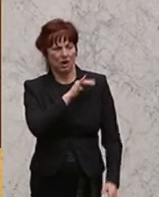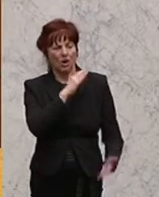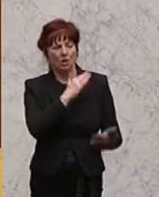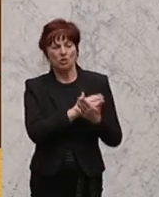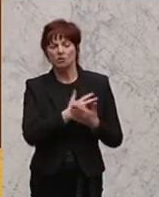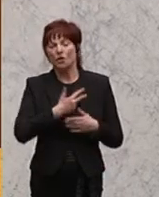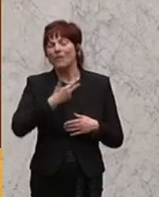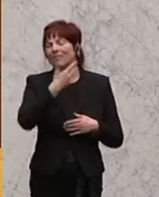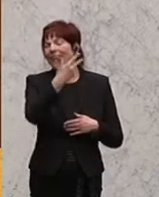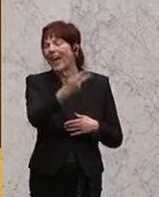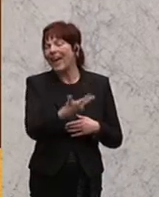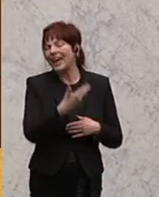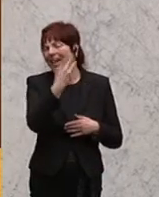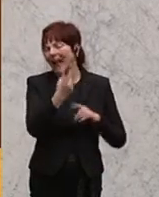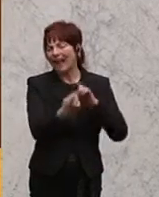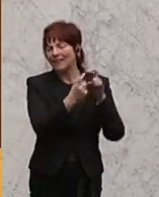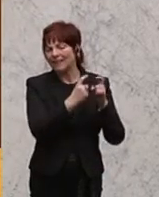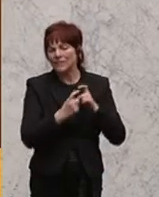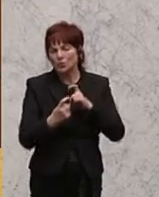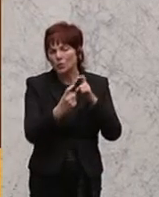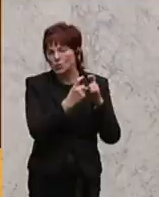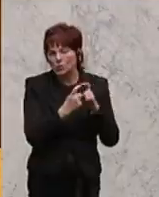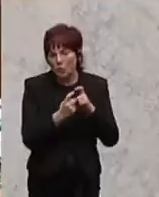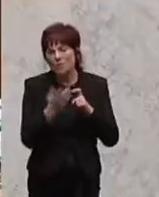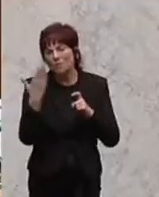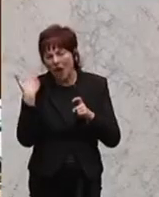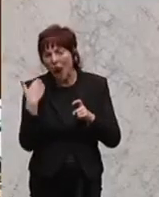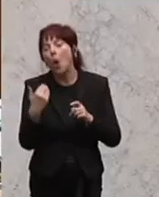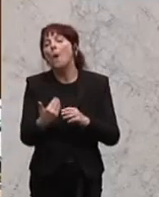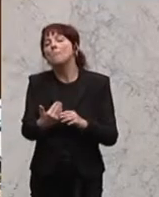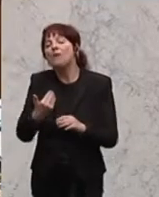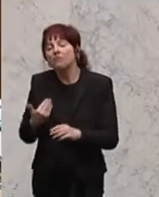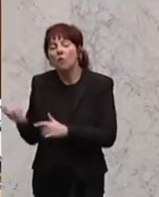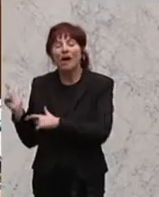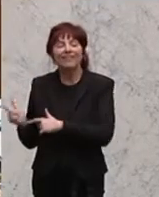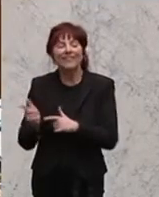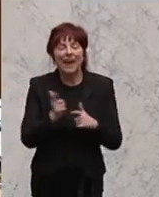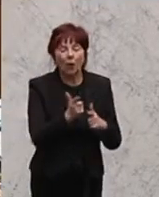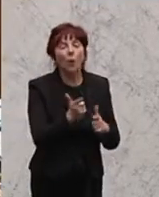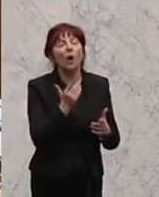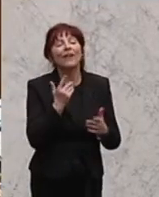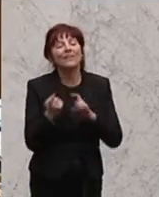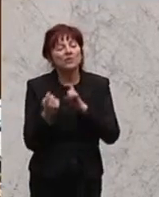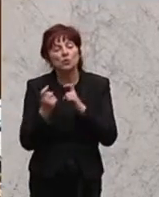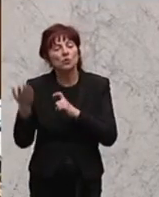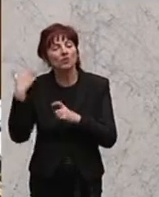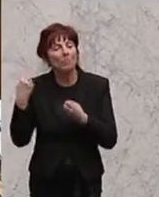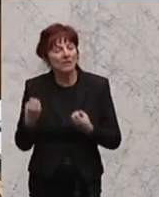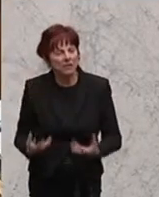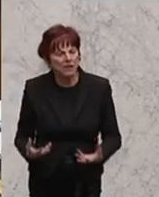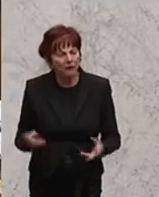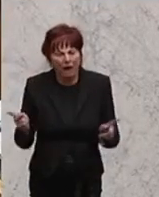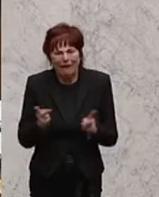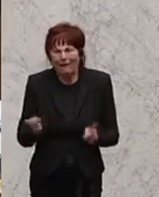bevor wir die anderen Diskussionen über Terror hier noch geführt haben, da kann man da nicht sagen, dass das überhastet oder auf der